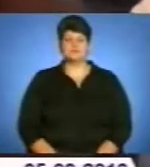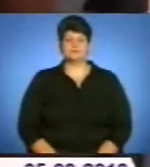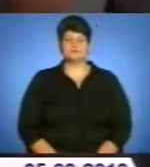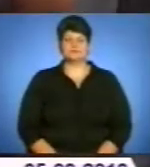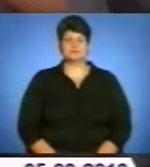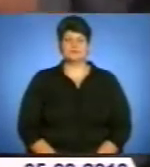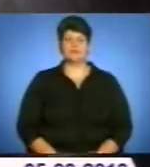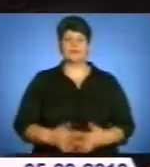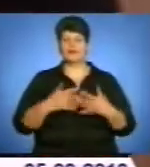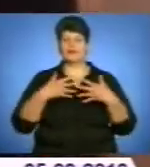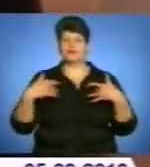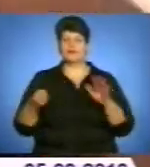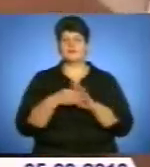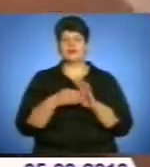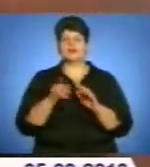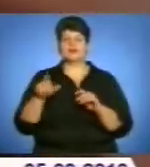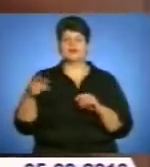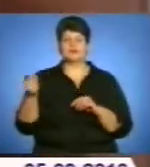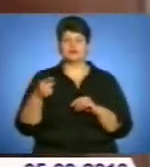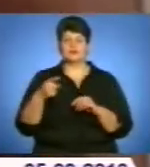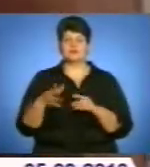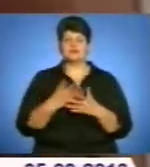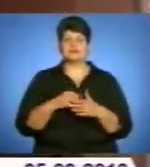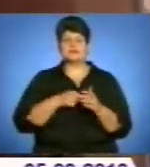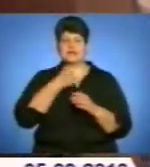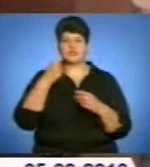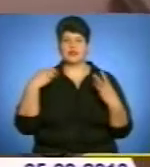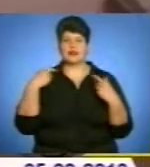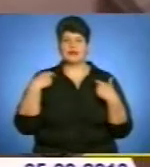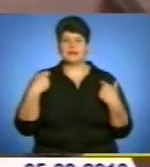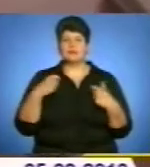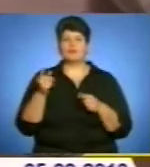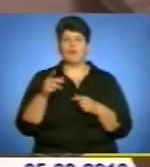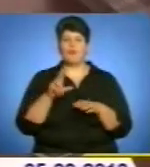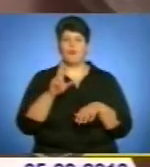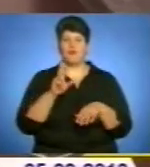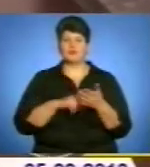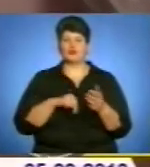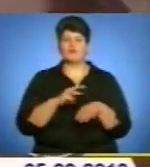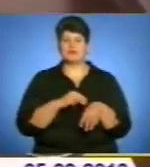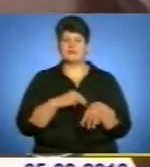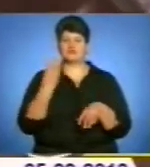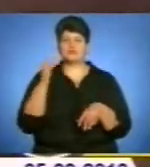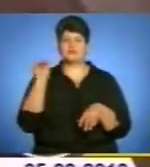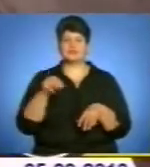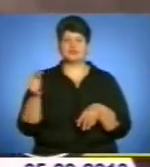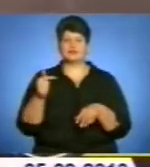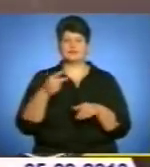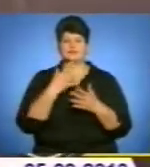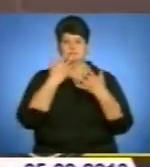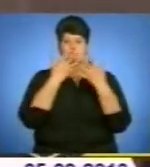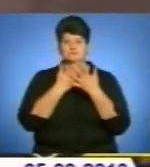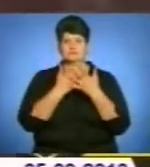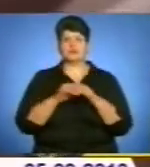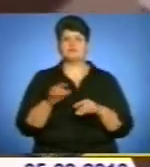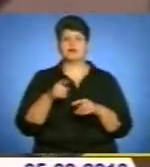Ряди хабарників на Тернопільщині поповнив старший лейтенант податкової міліції. За 4 тисячі гривень службовець обіцяв дивитись крізь пальці на